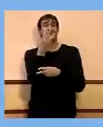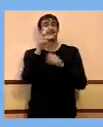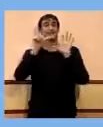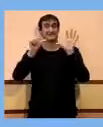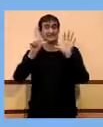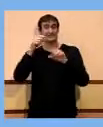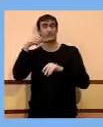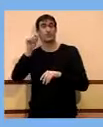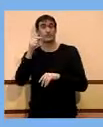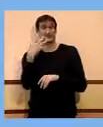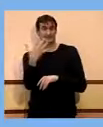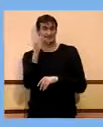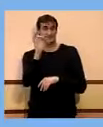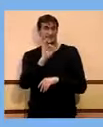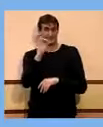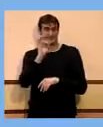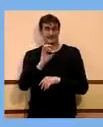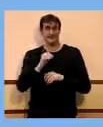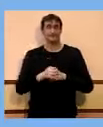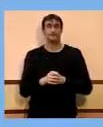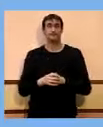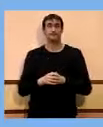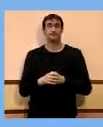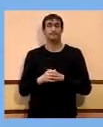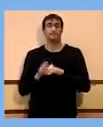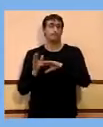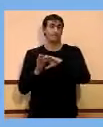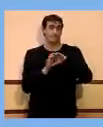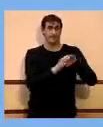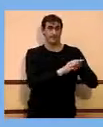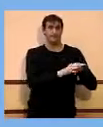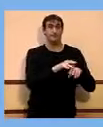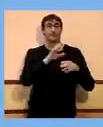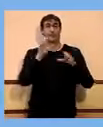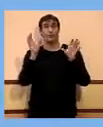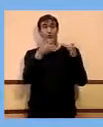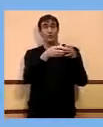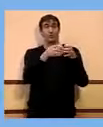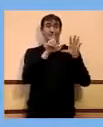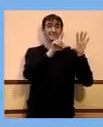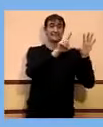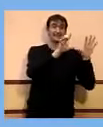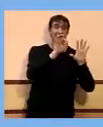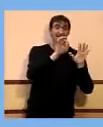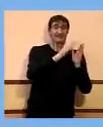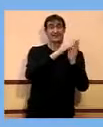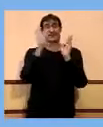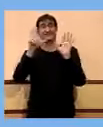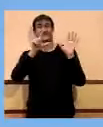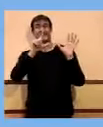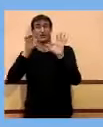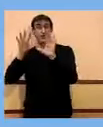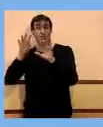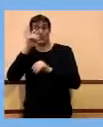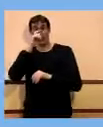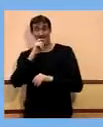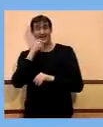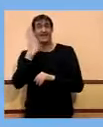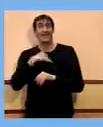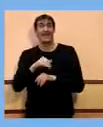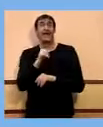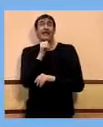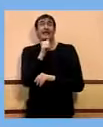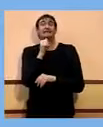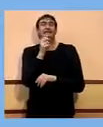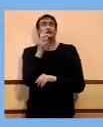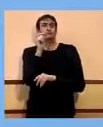,5%. Per un altre costat, aquest grup de 70 a 79 anys ja han arribat quasi